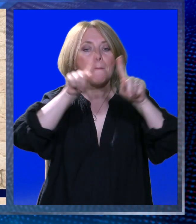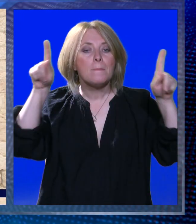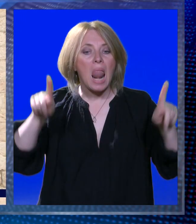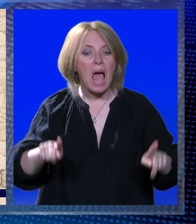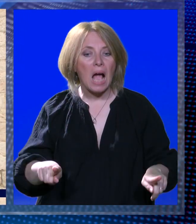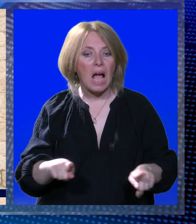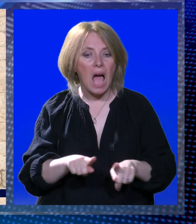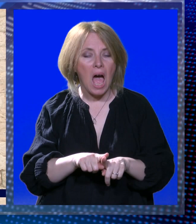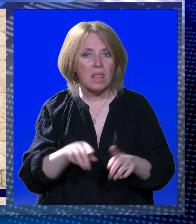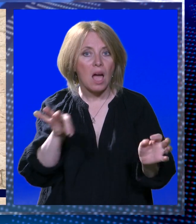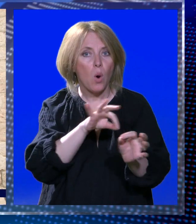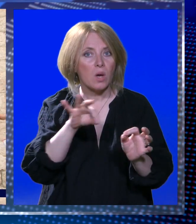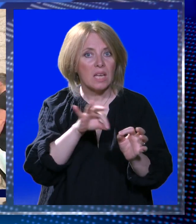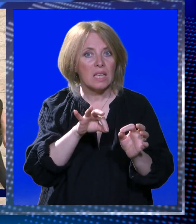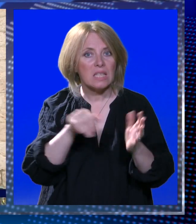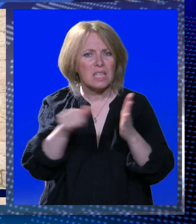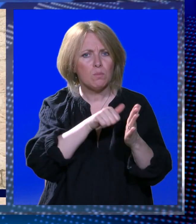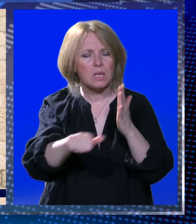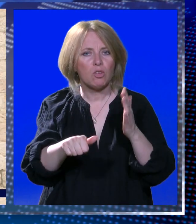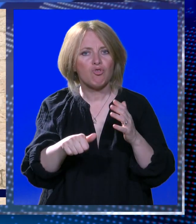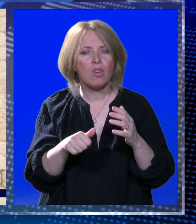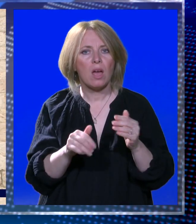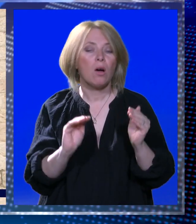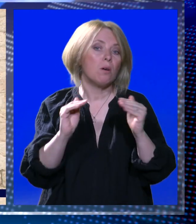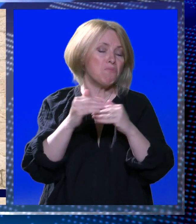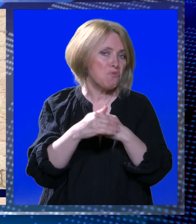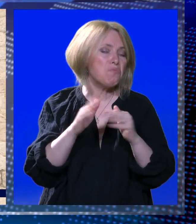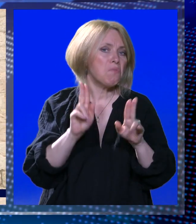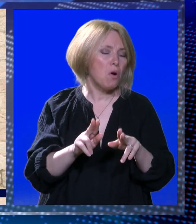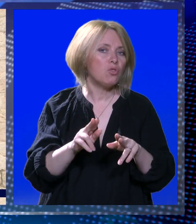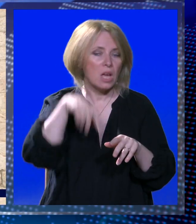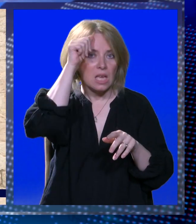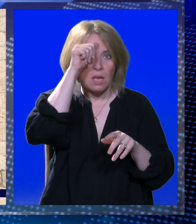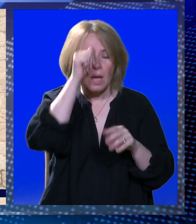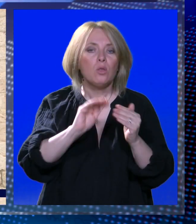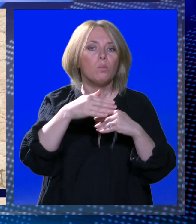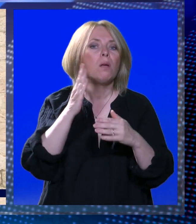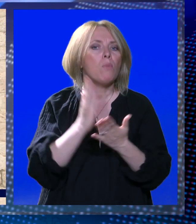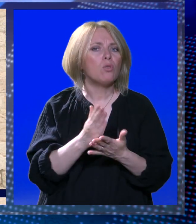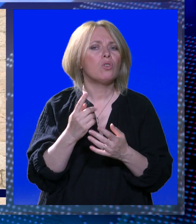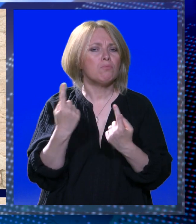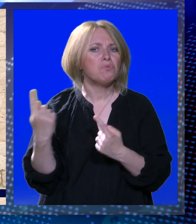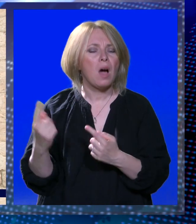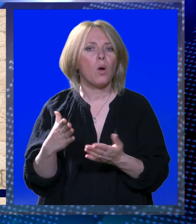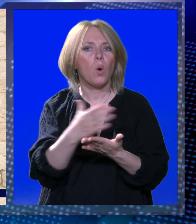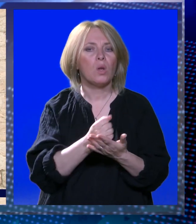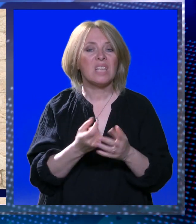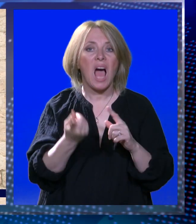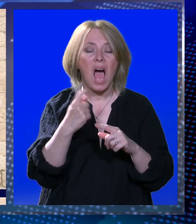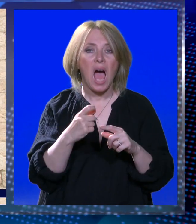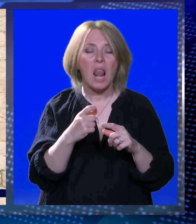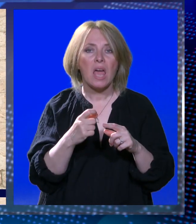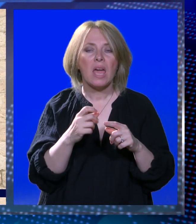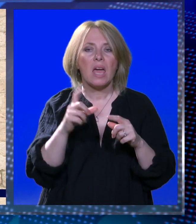orkestar skine. Ovo of Dubrovnik znam da je moguće da svak koristi ime Dubrovnik međutim Chamber of